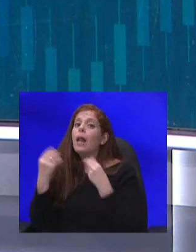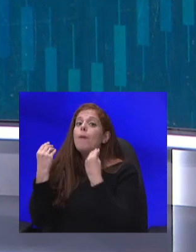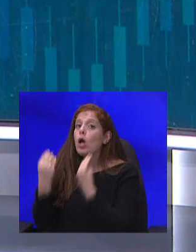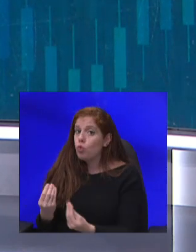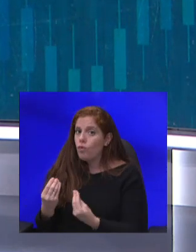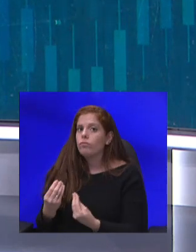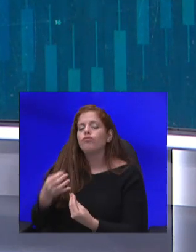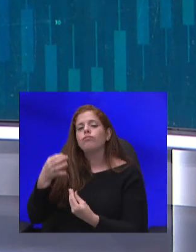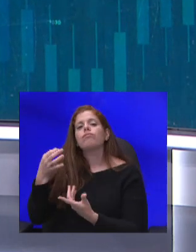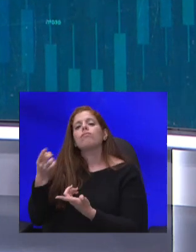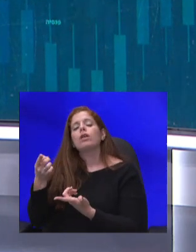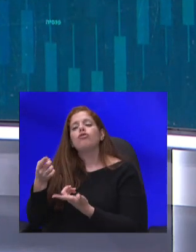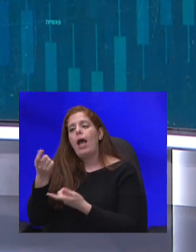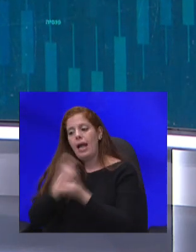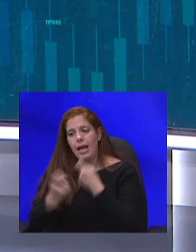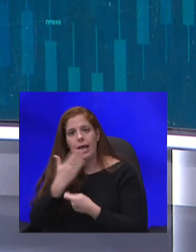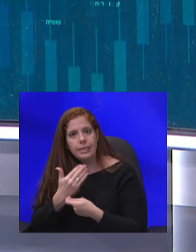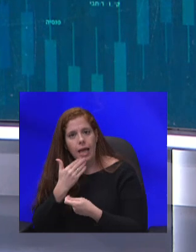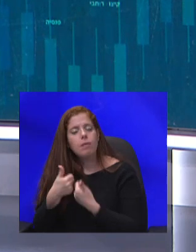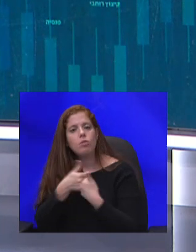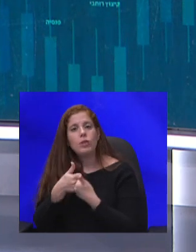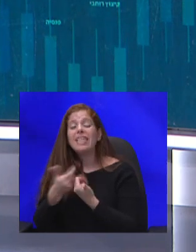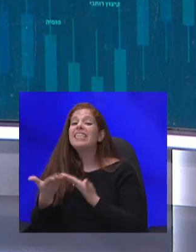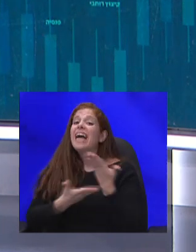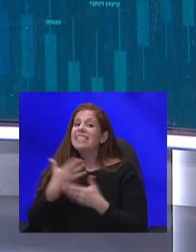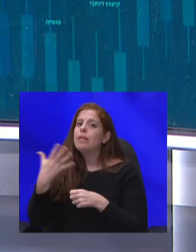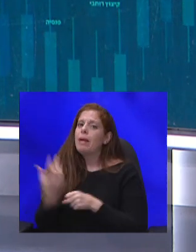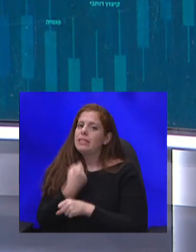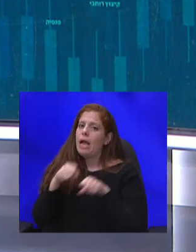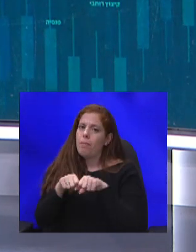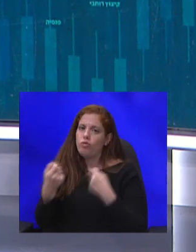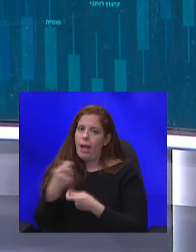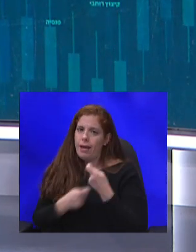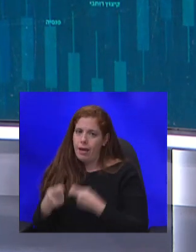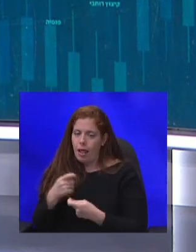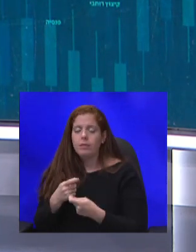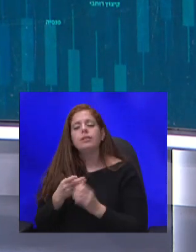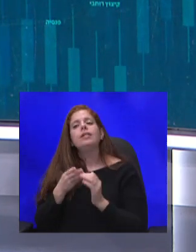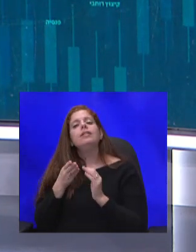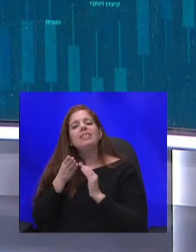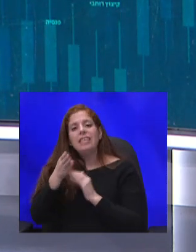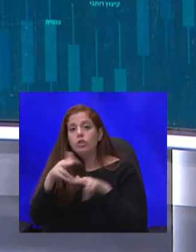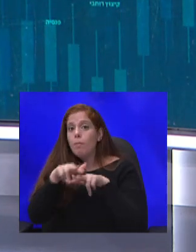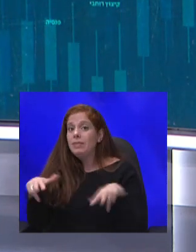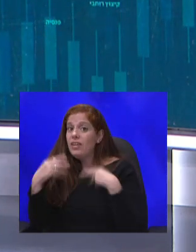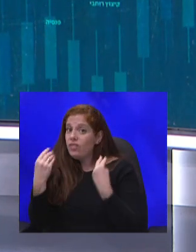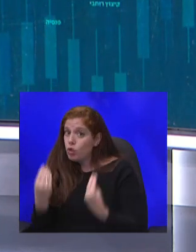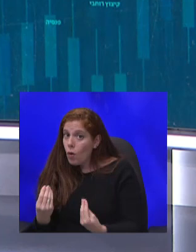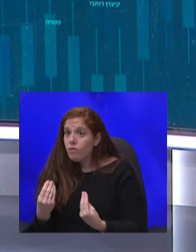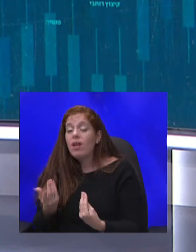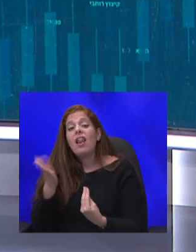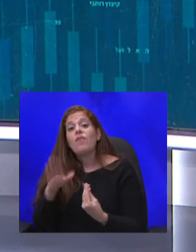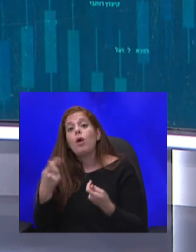הכלכלה הישראלית מתמודדת יחסית בהצלחה עם המשבר הכלכלי. נכנסנו אליו במצב טוב יחסית, לפחות מבחינת שיעור ההבטלה,